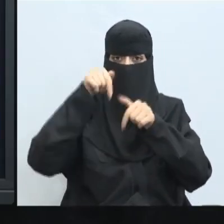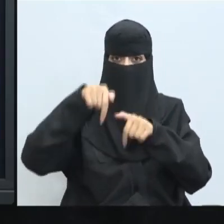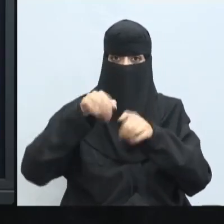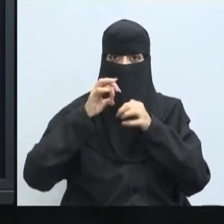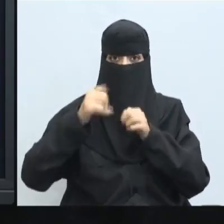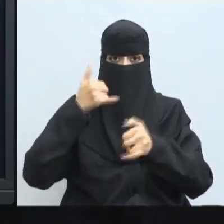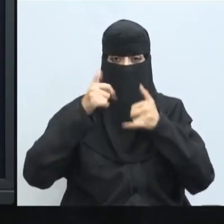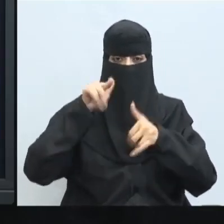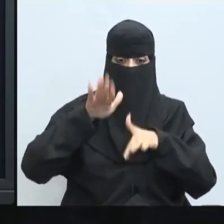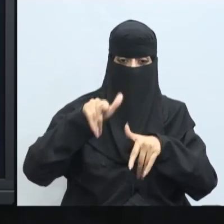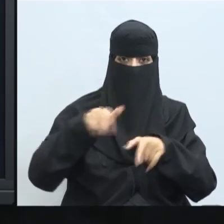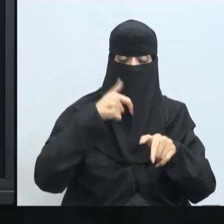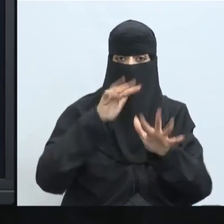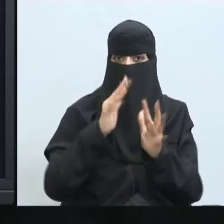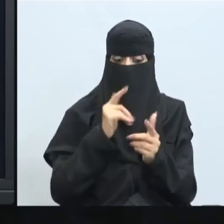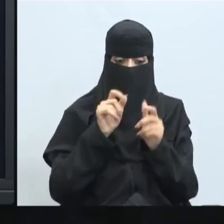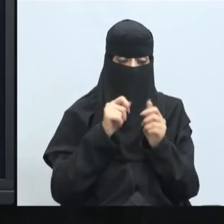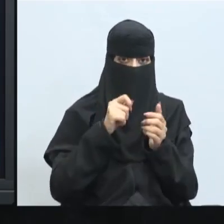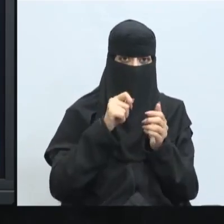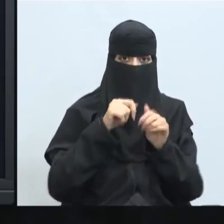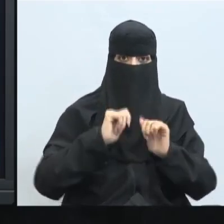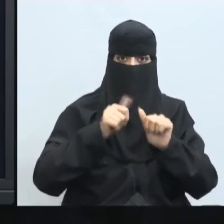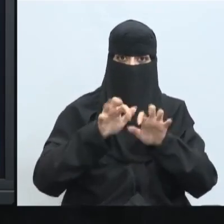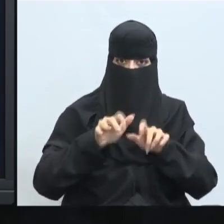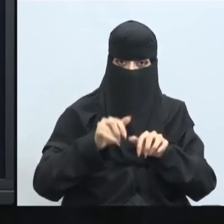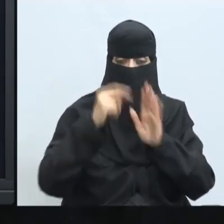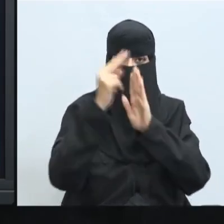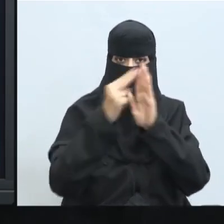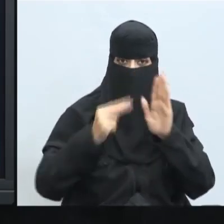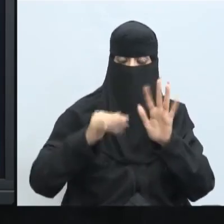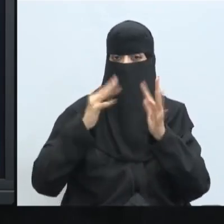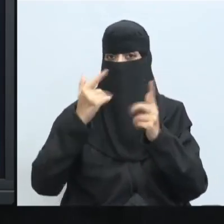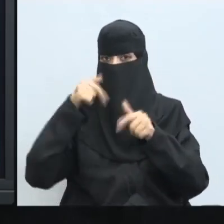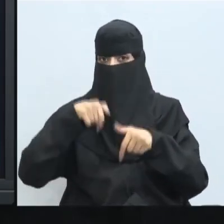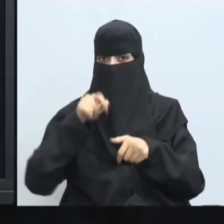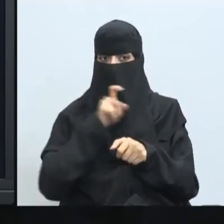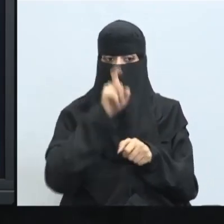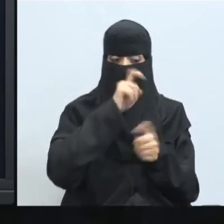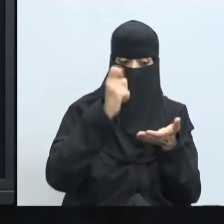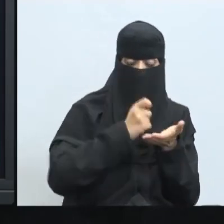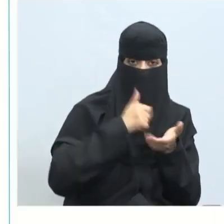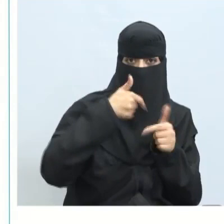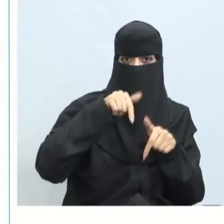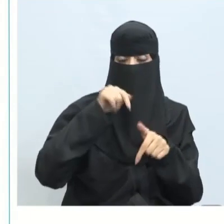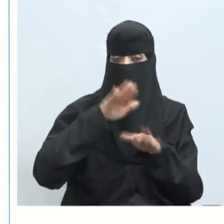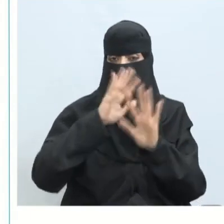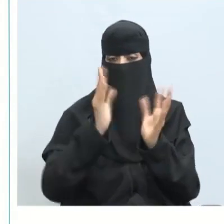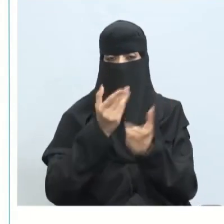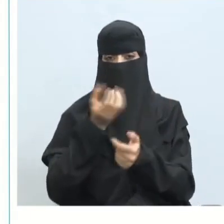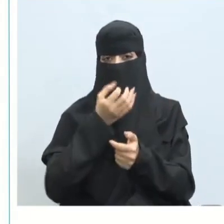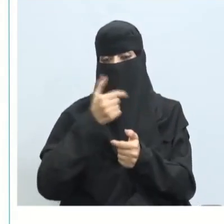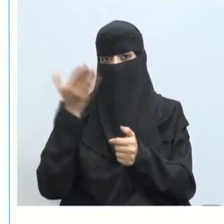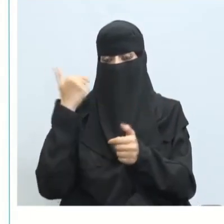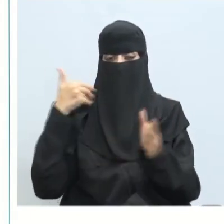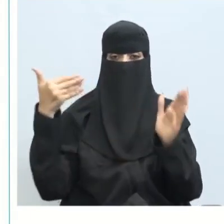كيف نعد التقارير كيف نرسل التقارير كيف نعلق عليها كل ذلك بالتأكيد تحدثنا عنه أخيرا ذكرنا